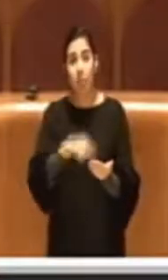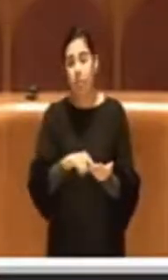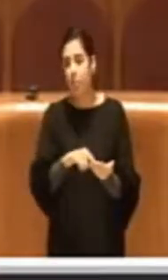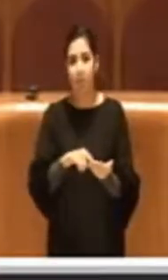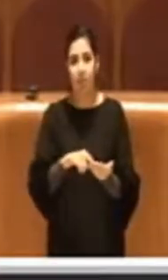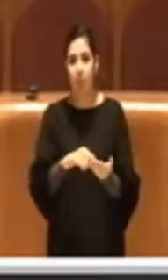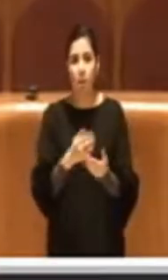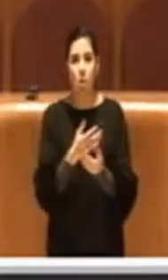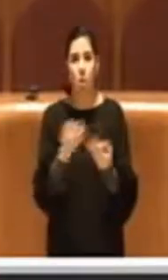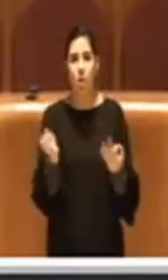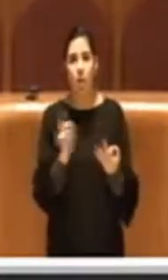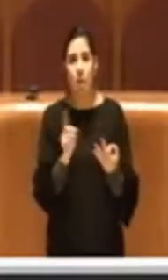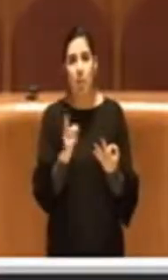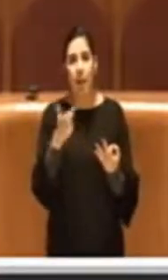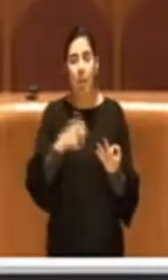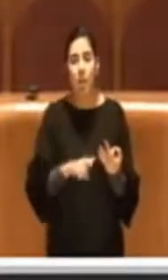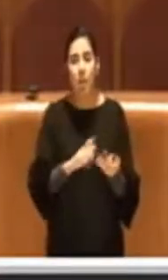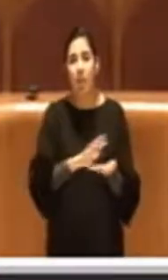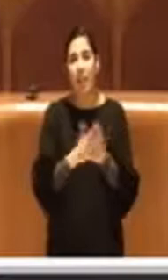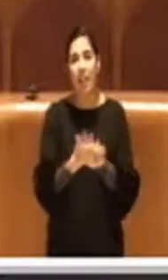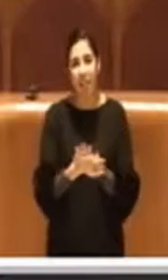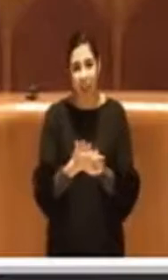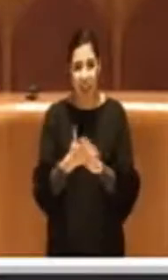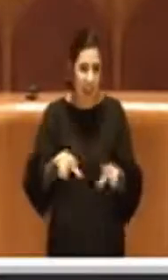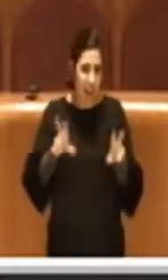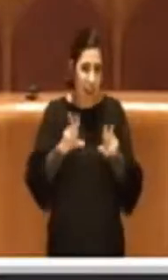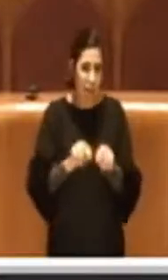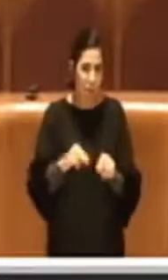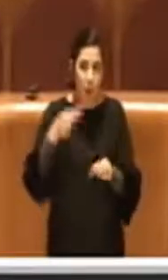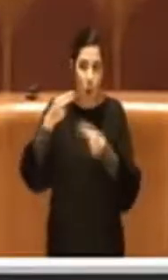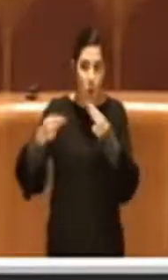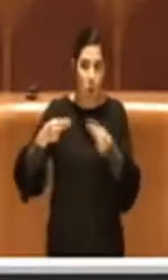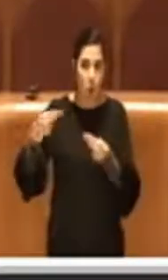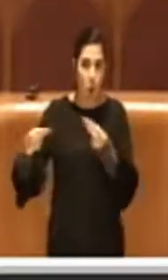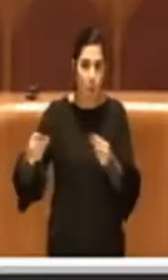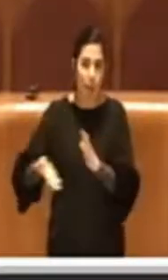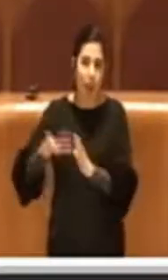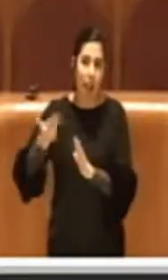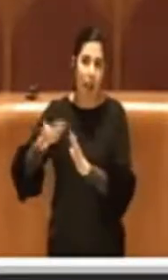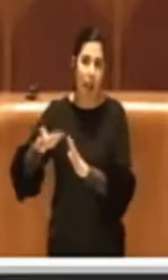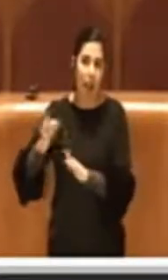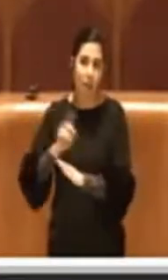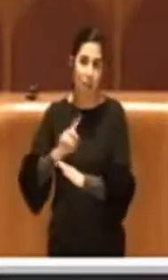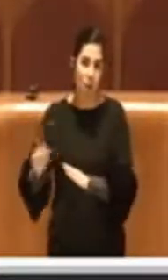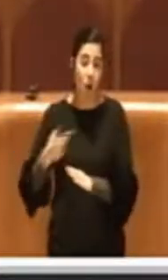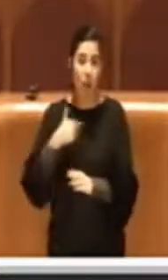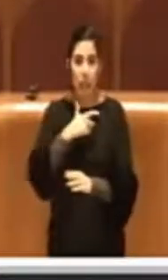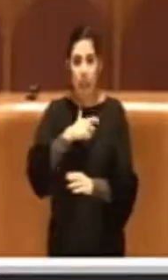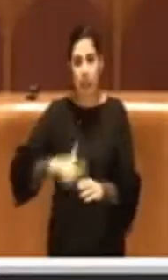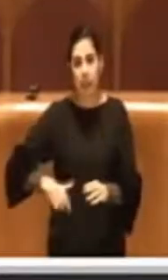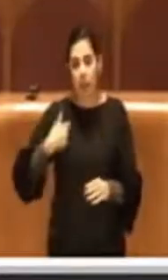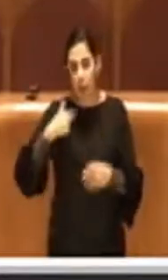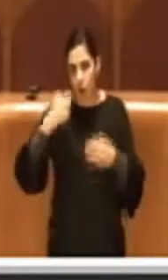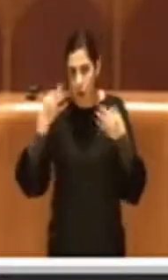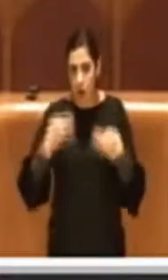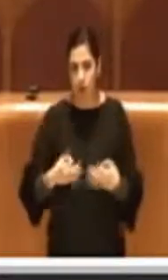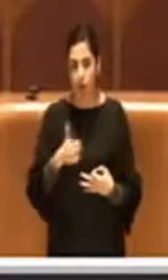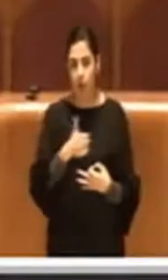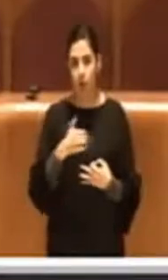falso, perché eviterebbe quell'intervento immediato, che la sindaca sono sicura, perché non